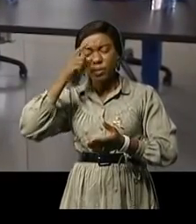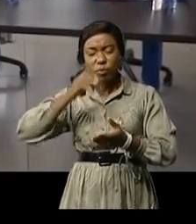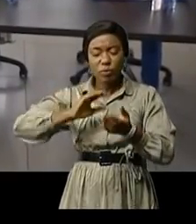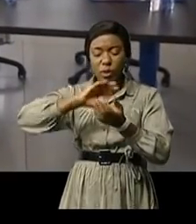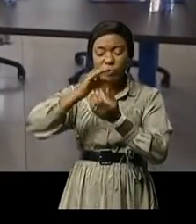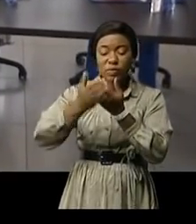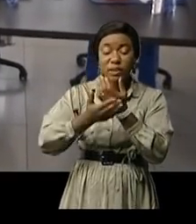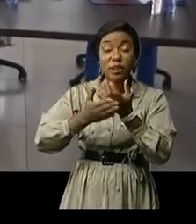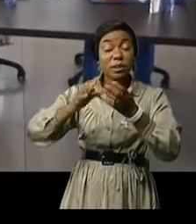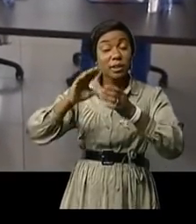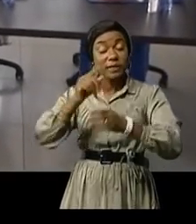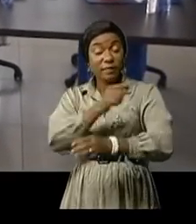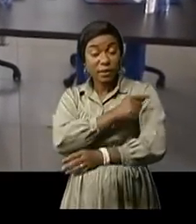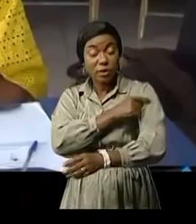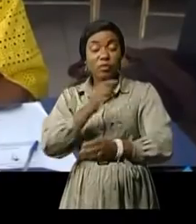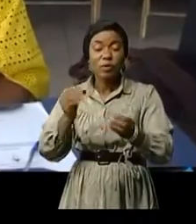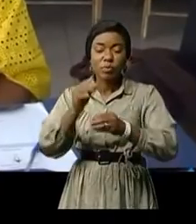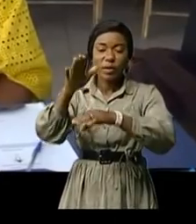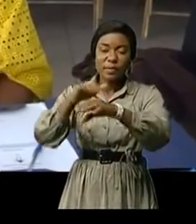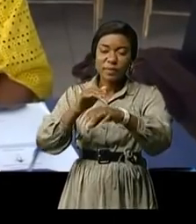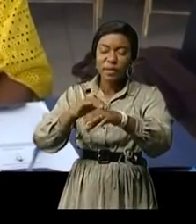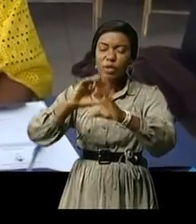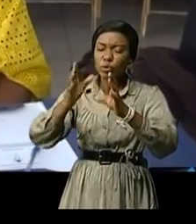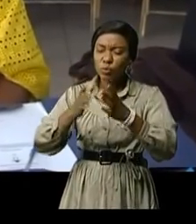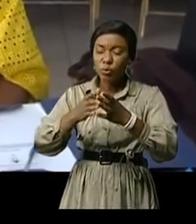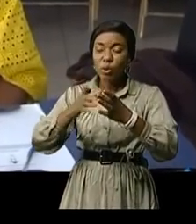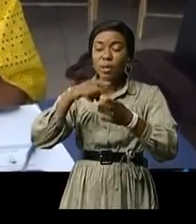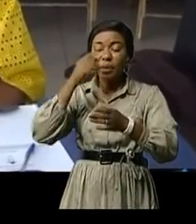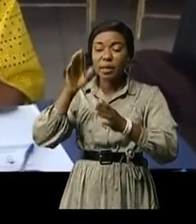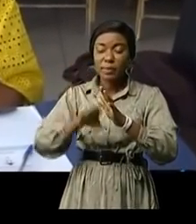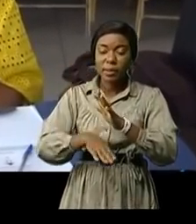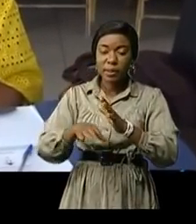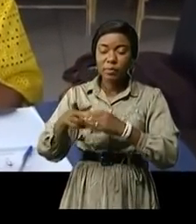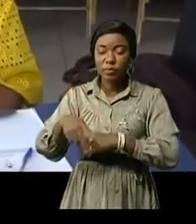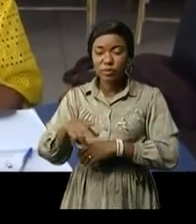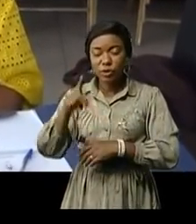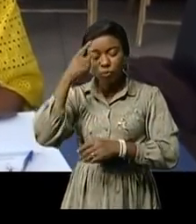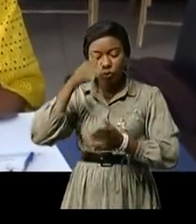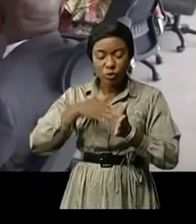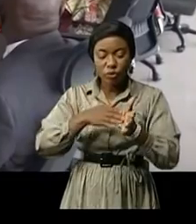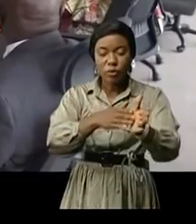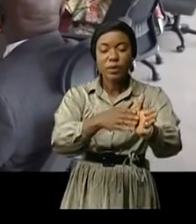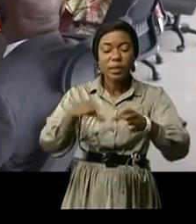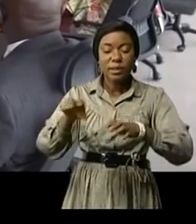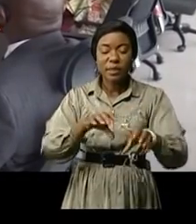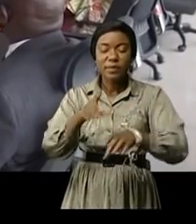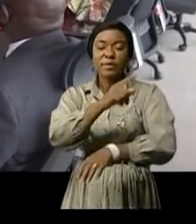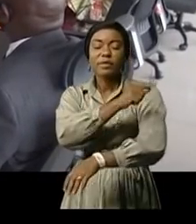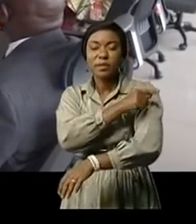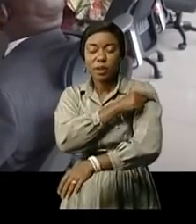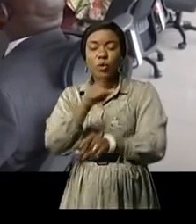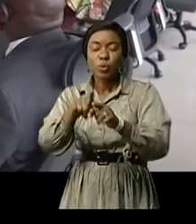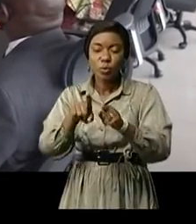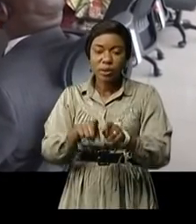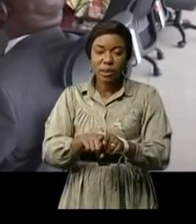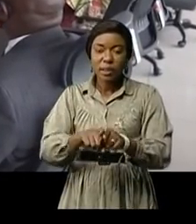vaccinale. Elle a invité l'Assemblée provinciale à mettre sur pied un réseau de parlementaires pour les suivis des activités vaccinales et aussi